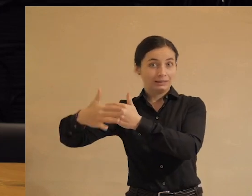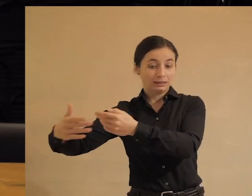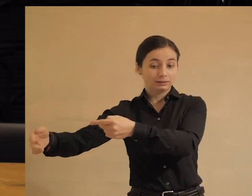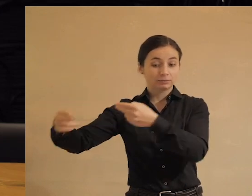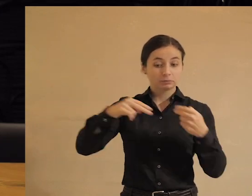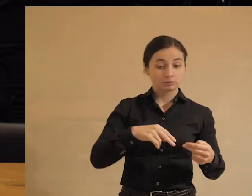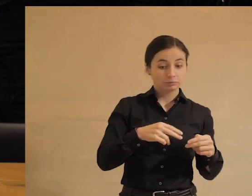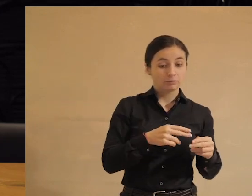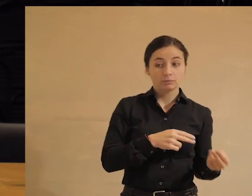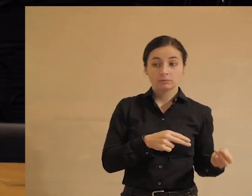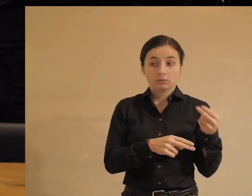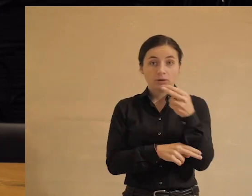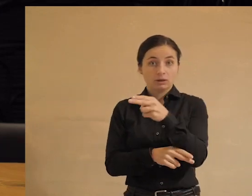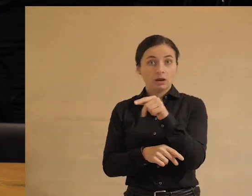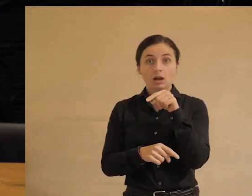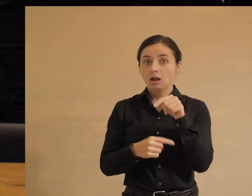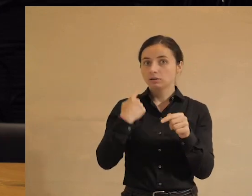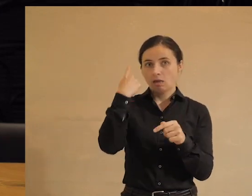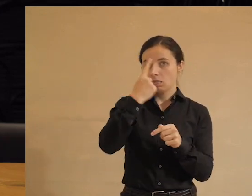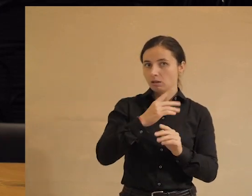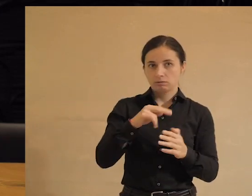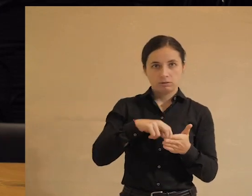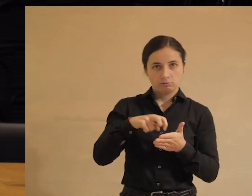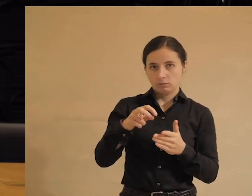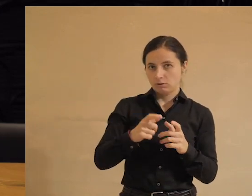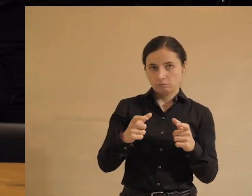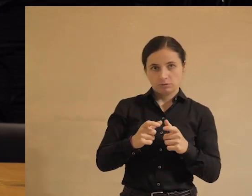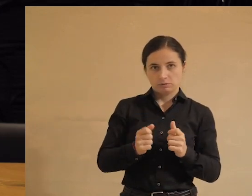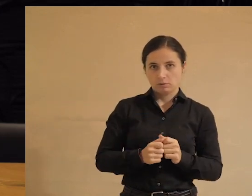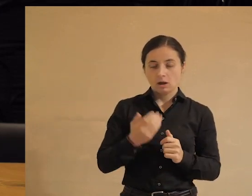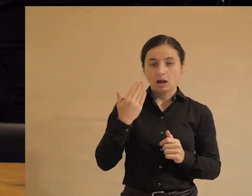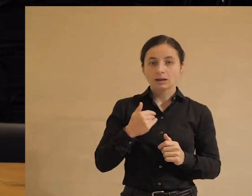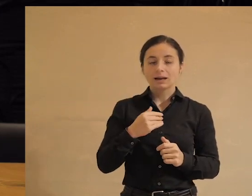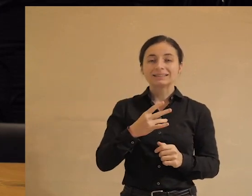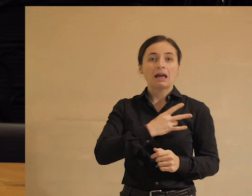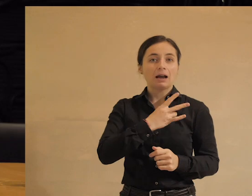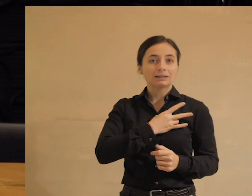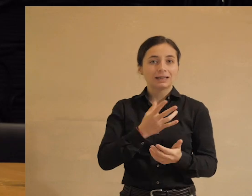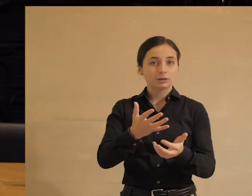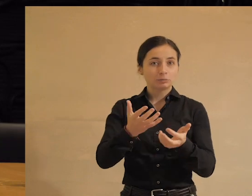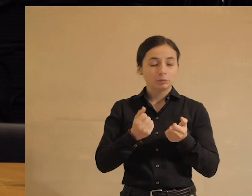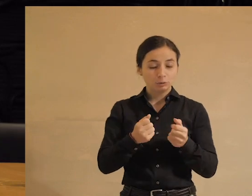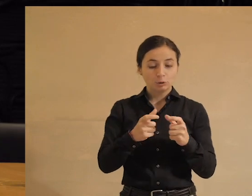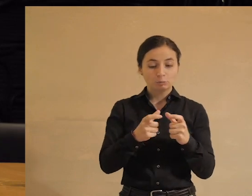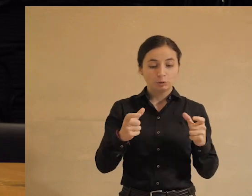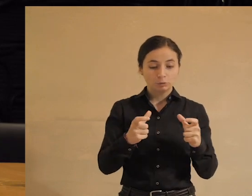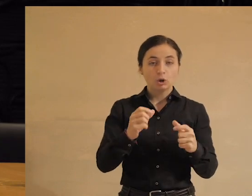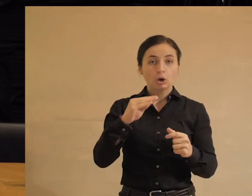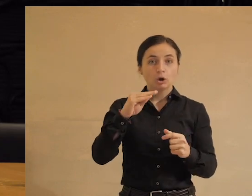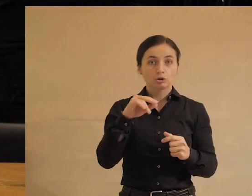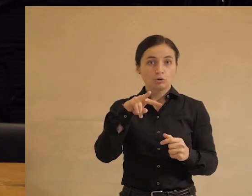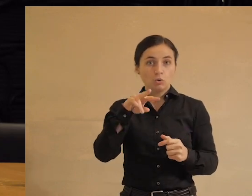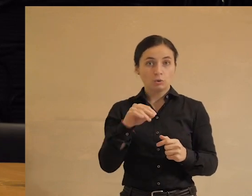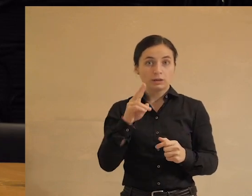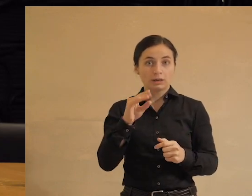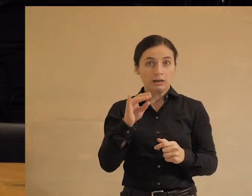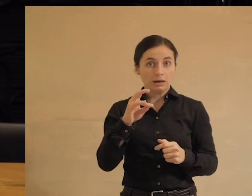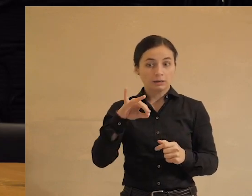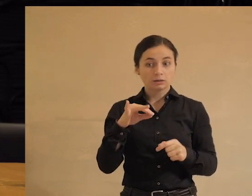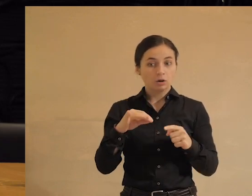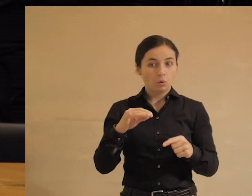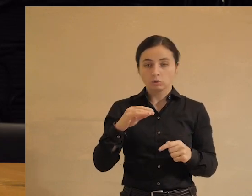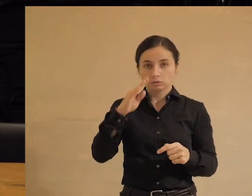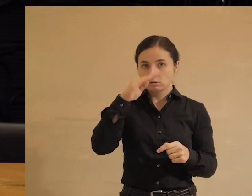писала. Это были не интимные письма, когда старый князь Волконский берет письмо Жули Карагиной у своей дочери, он не